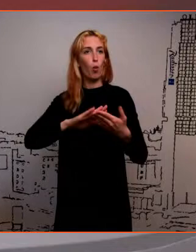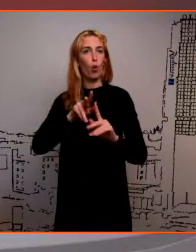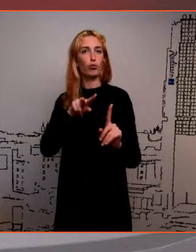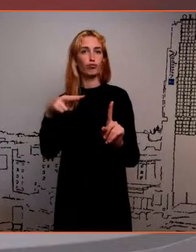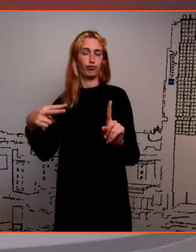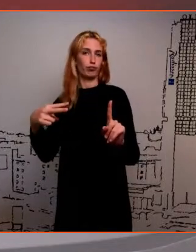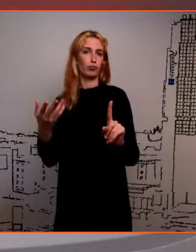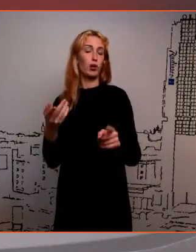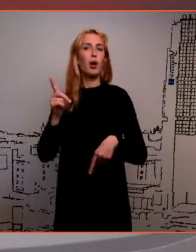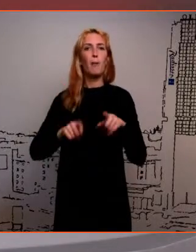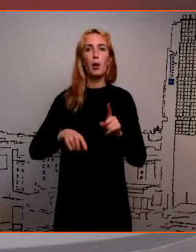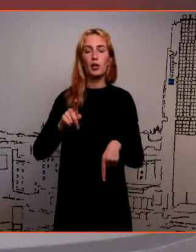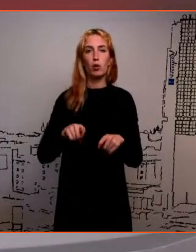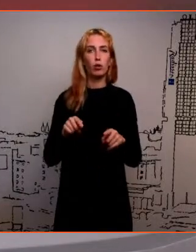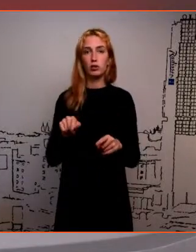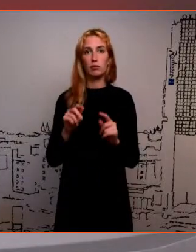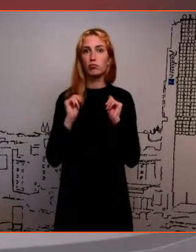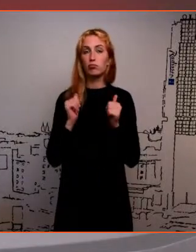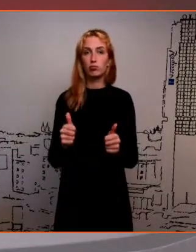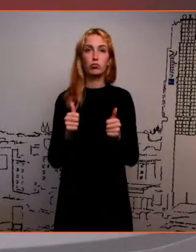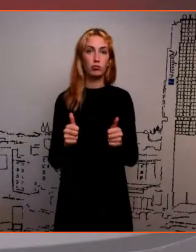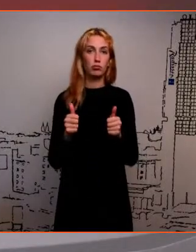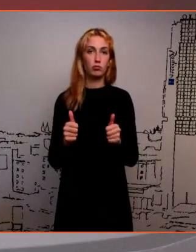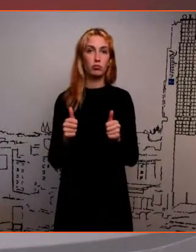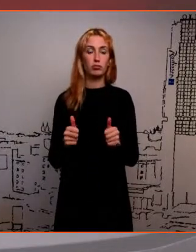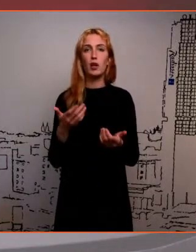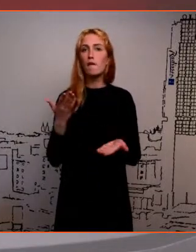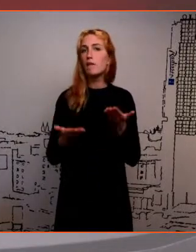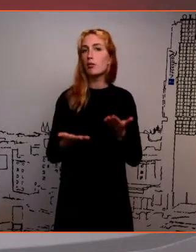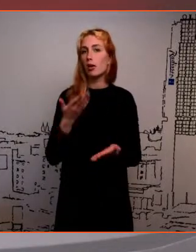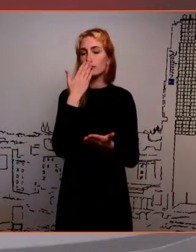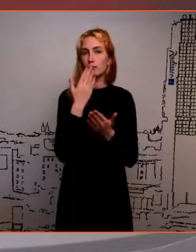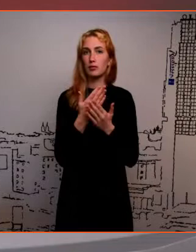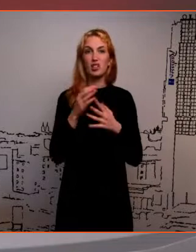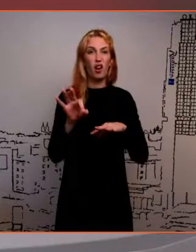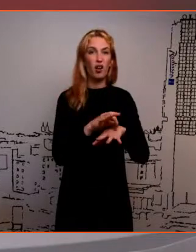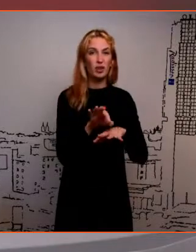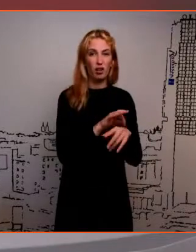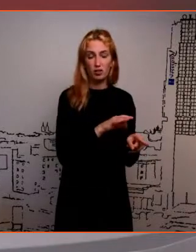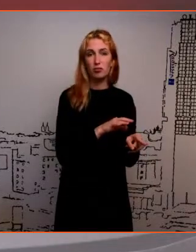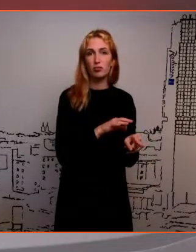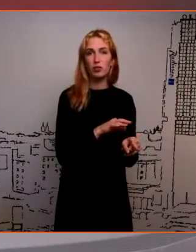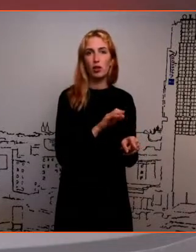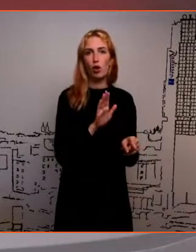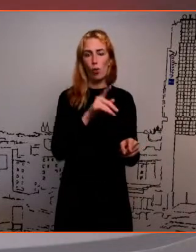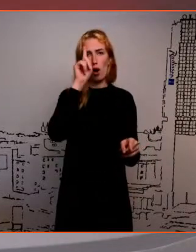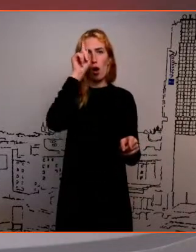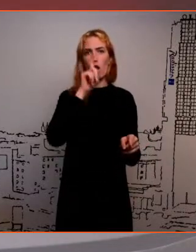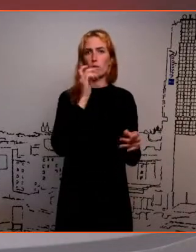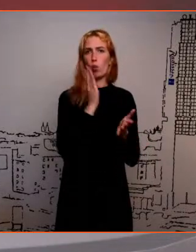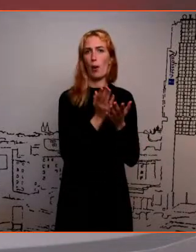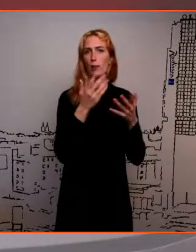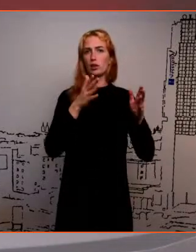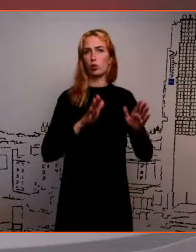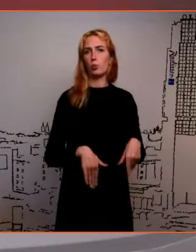Mõnikord on see väga suureelis võibolla näiteks sabi kaasale, kellel on oma väljakuhunenud arvamus juba